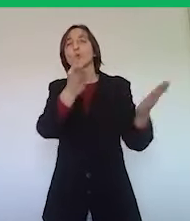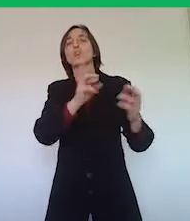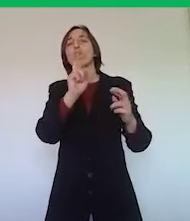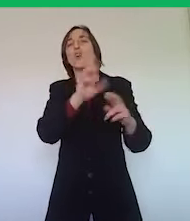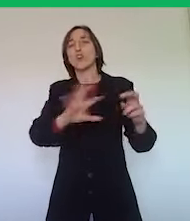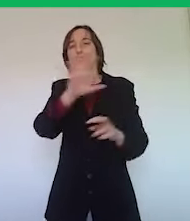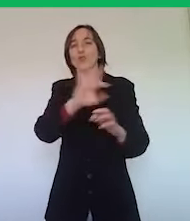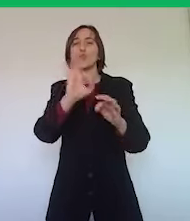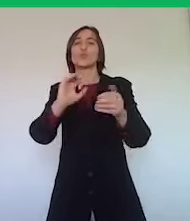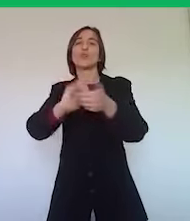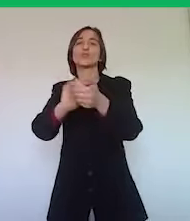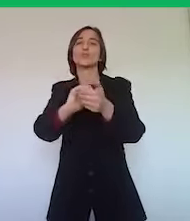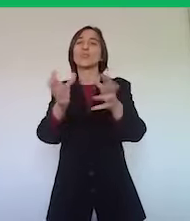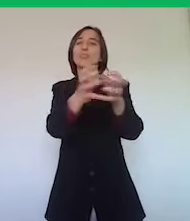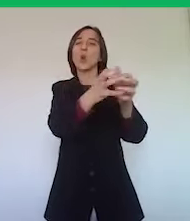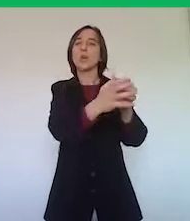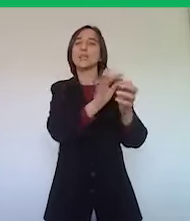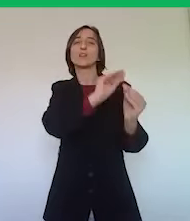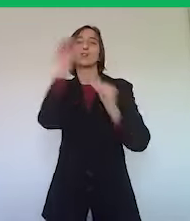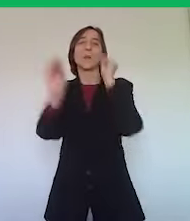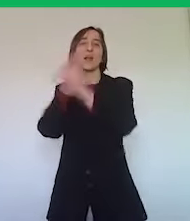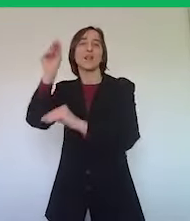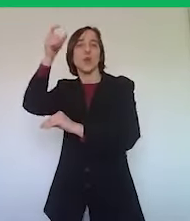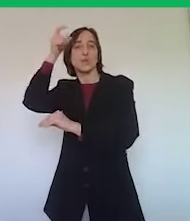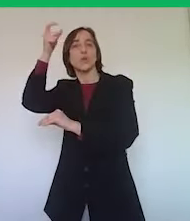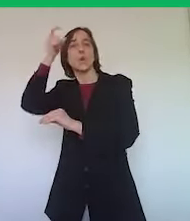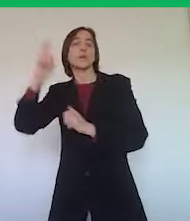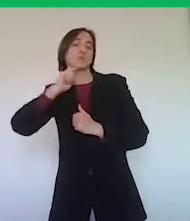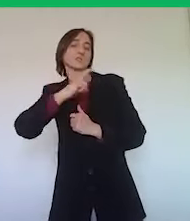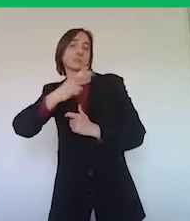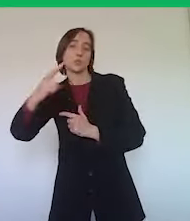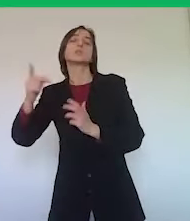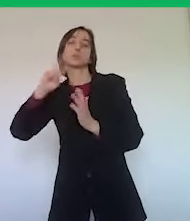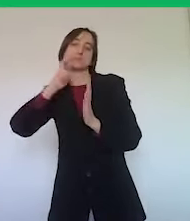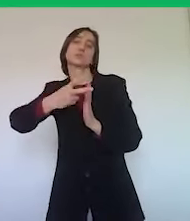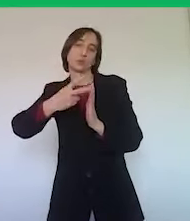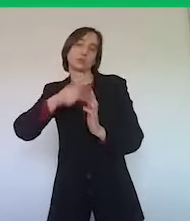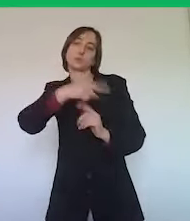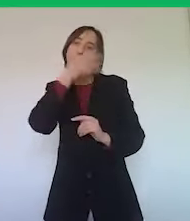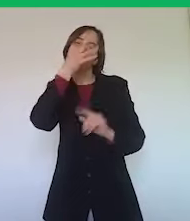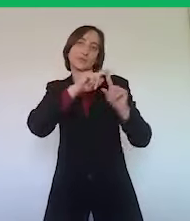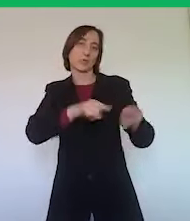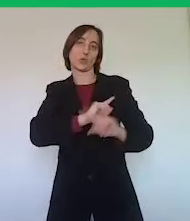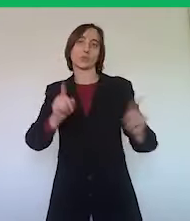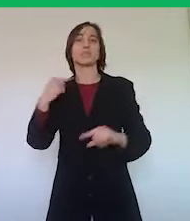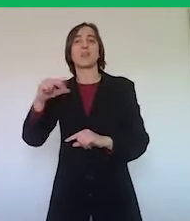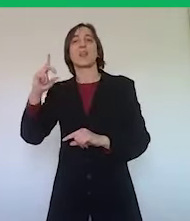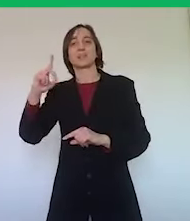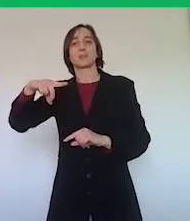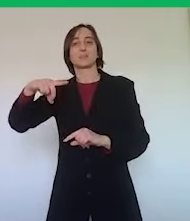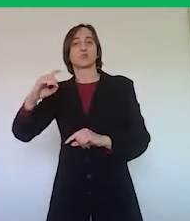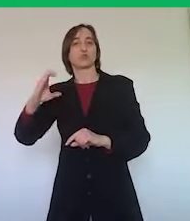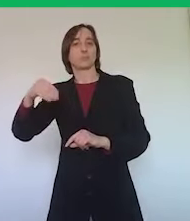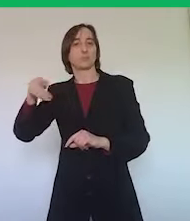comuni o dalle regioni oppure dalle associazioni di categoria, per cui al momento ci dobbiamo attenere alle disposizioni del DPCM, quindi la